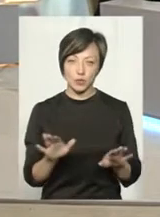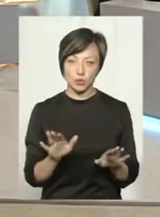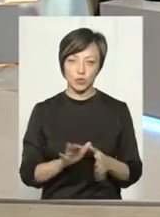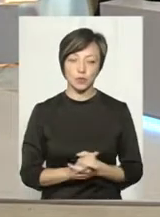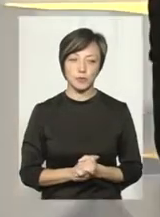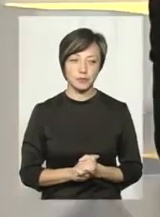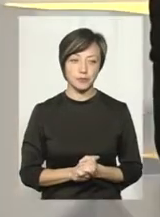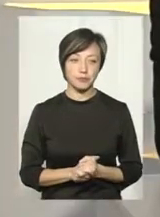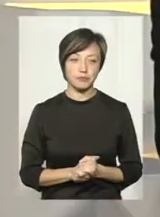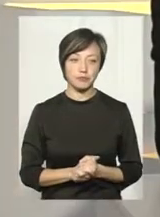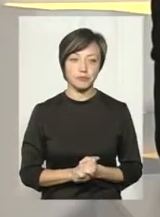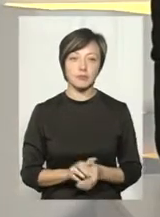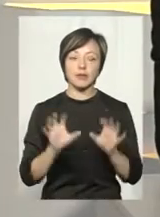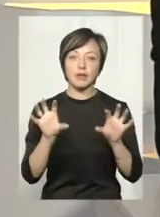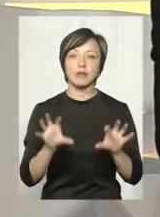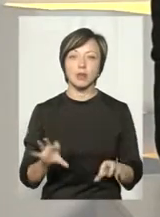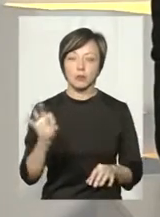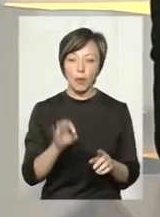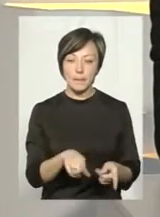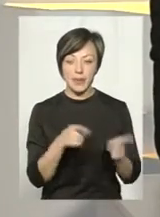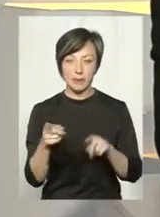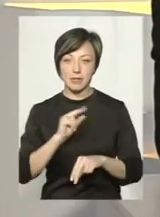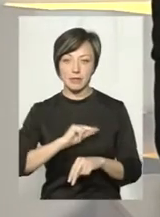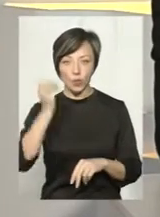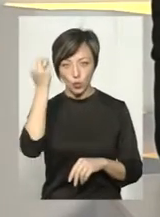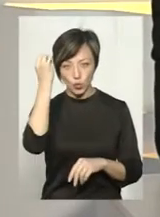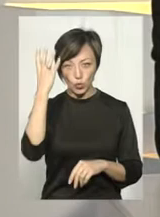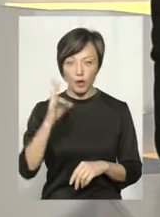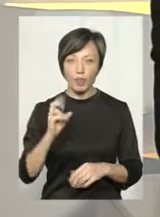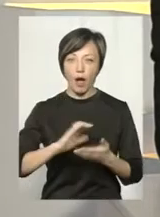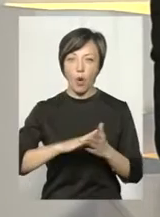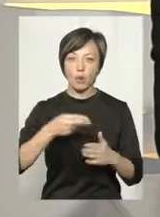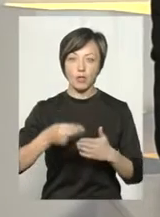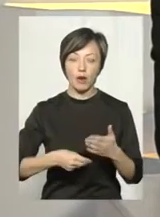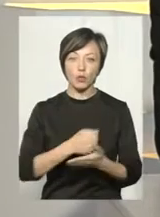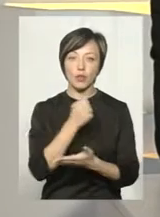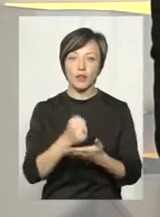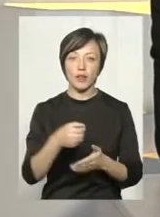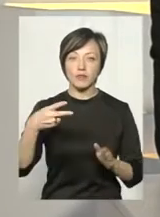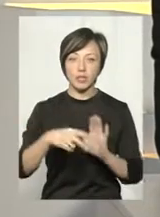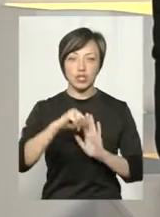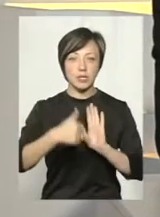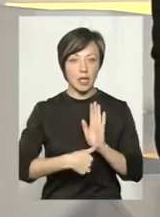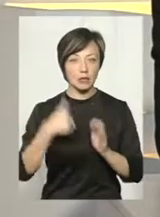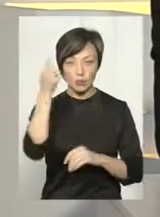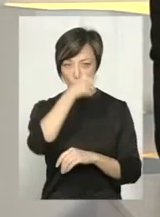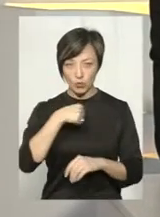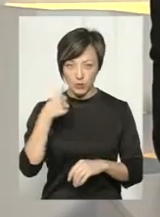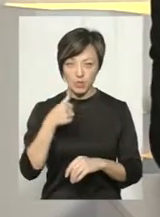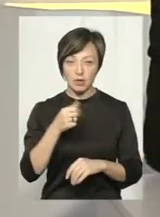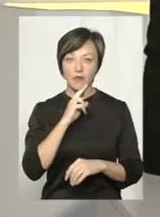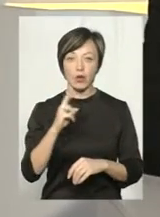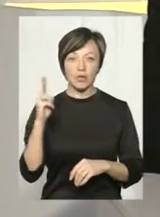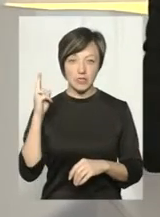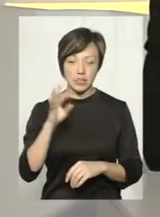працюючи. Закон про переведення працівників культури на контракти ухвалений у 2016 році, два роки